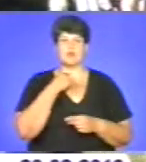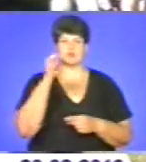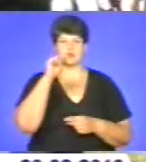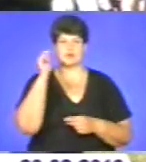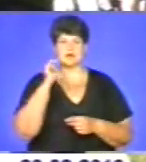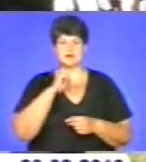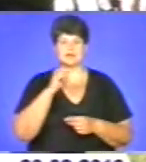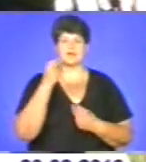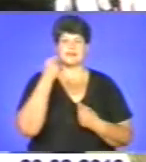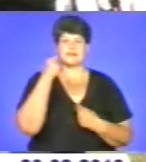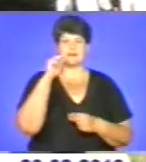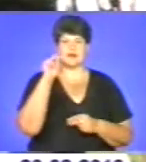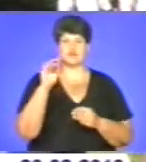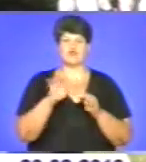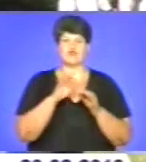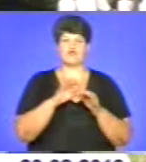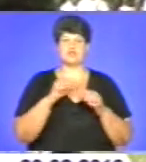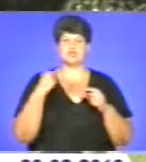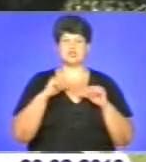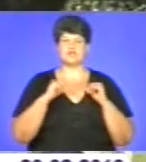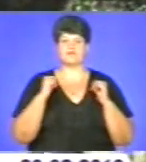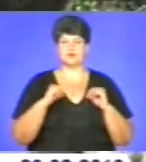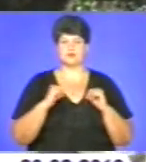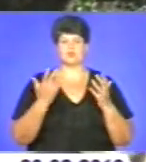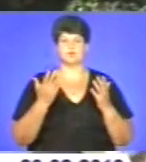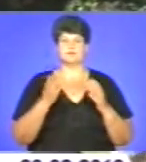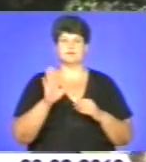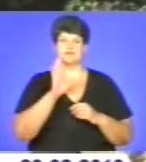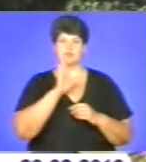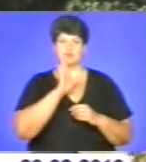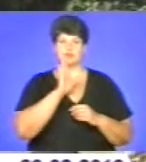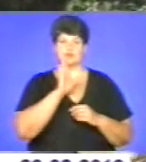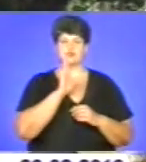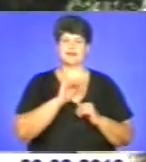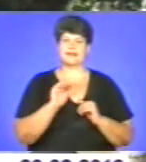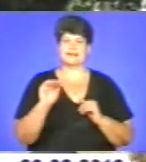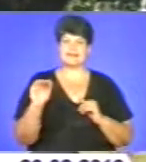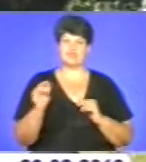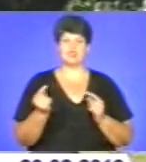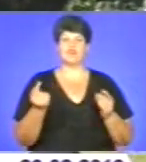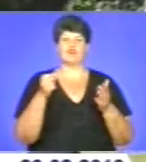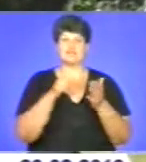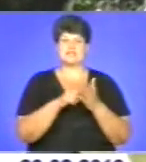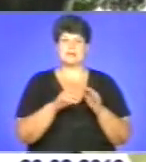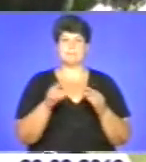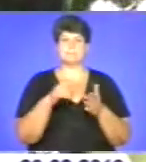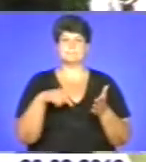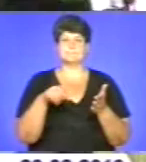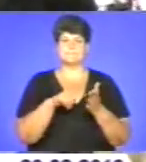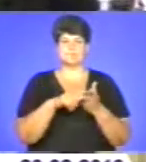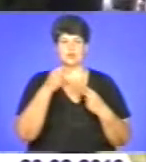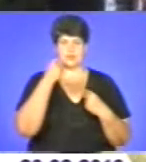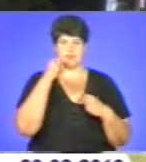Ми визначимо найкращу вишиванку, дитячу, жіночу. Ми визначимо місто найкраще, яке презентує себе.